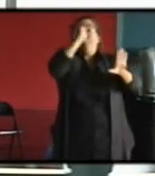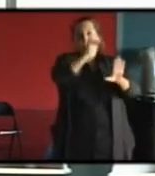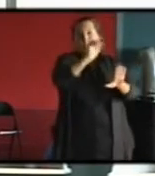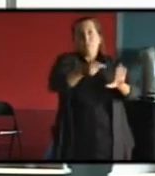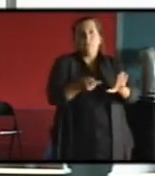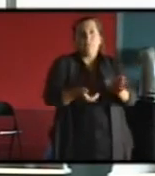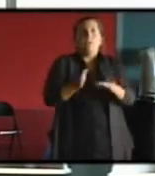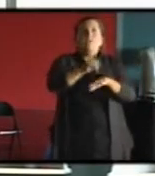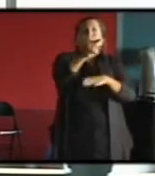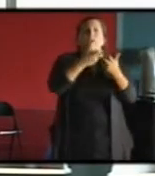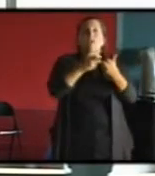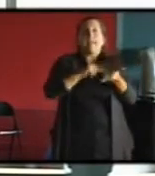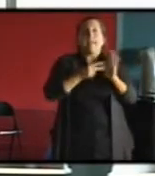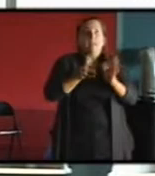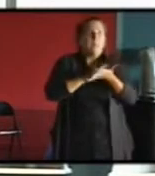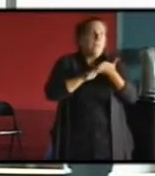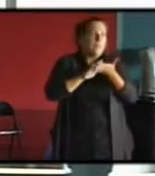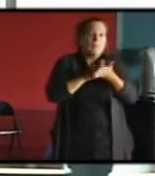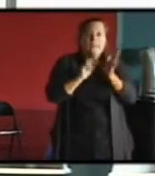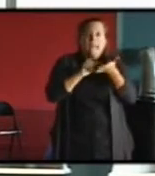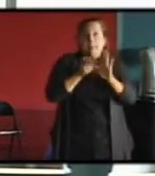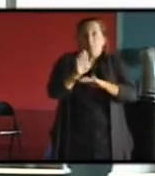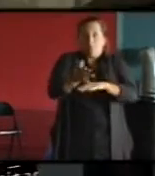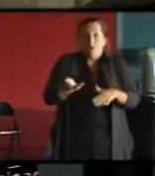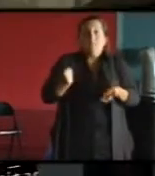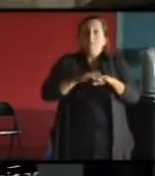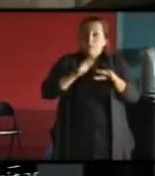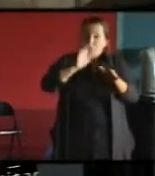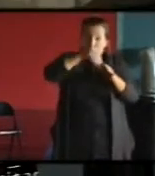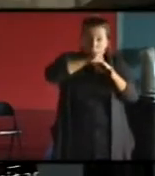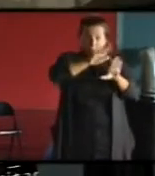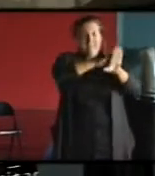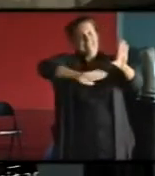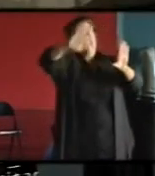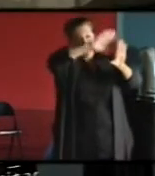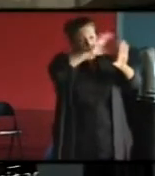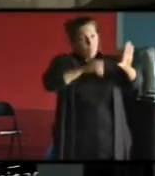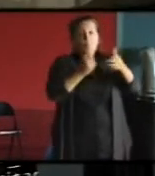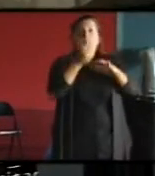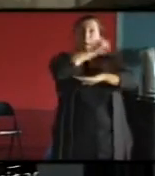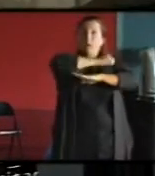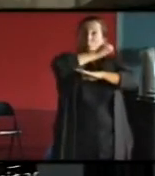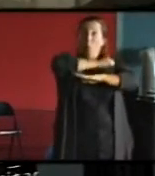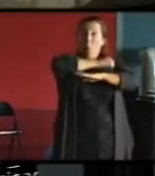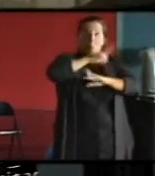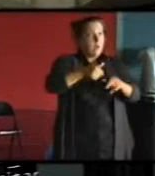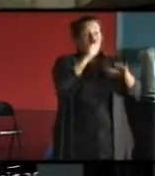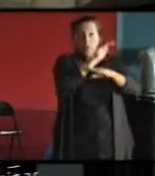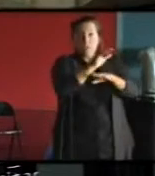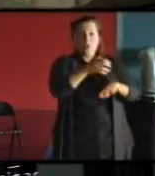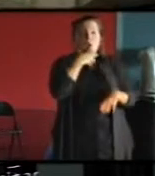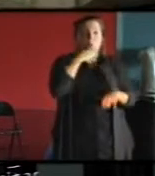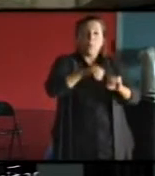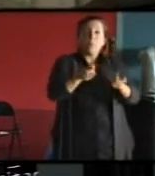on voit ici des coupes un peu techniques je m'en excuse finit par fabriquer de l'isolation extérieure y compris sur les balcons puisque pour